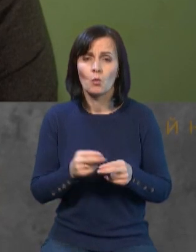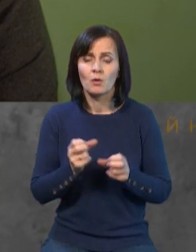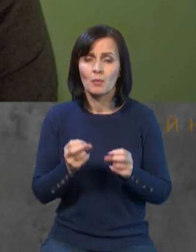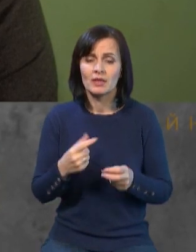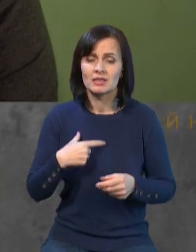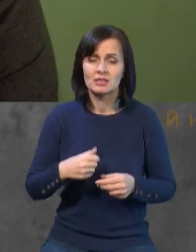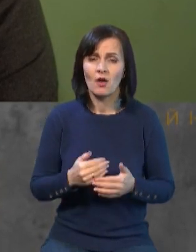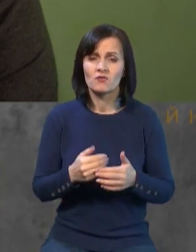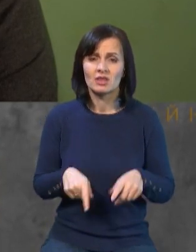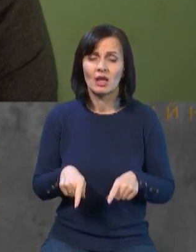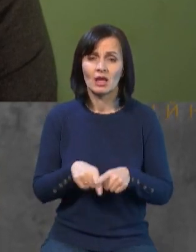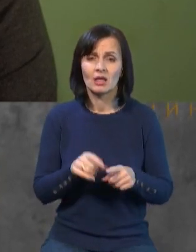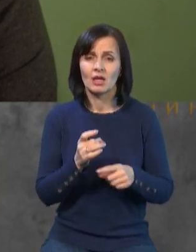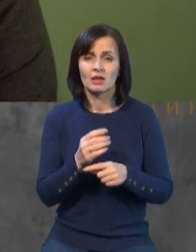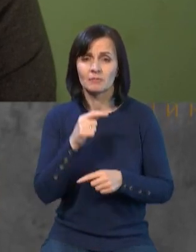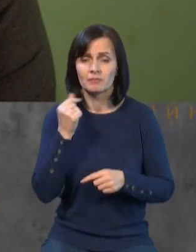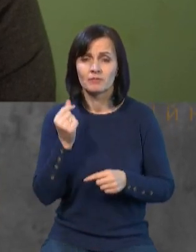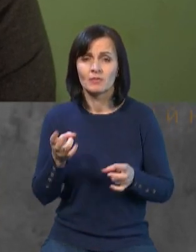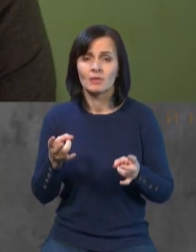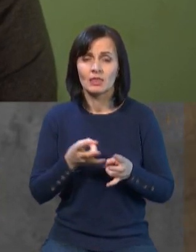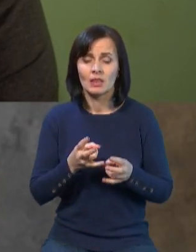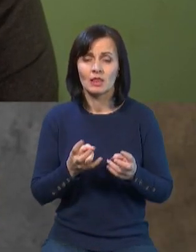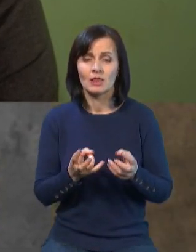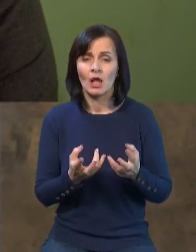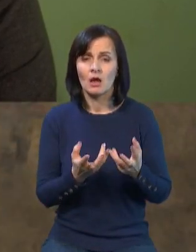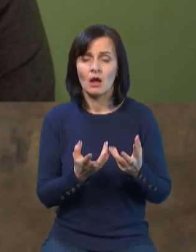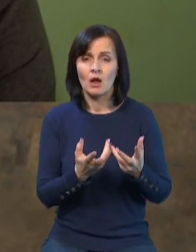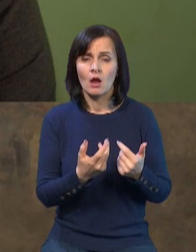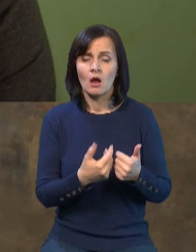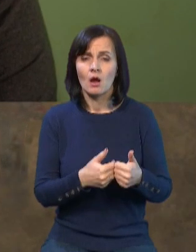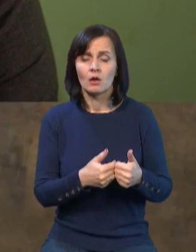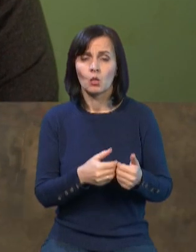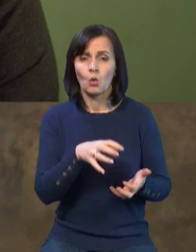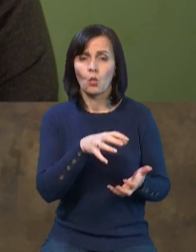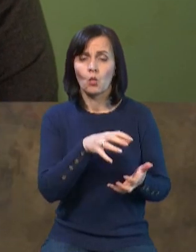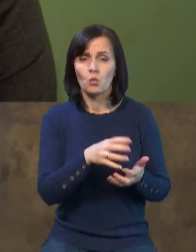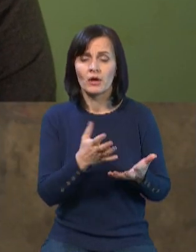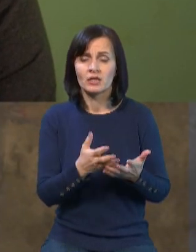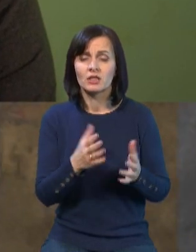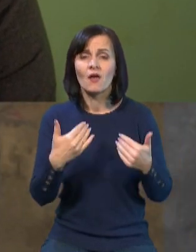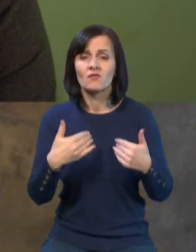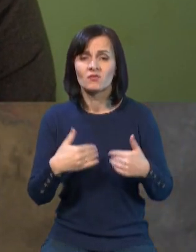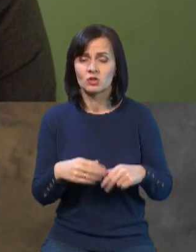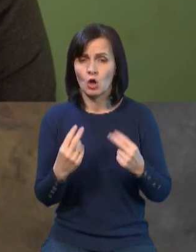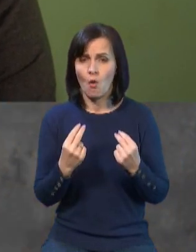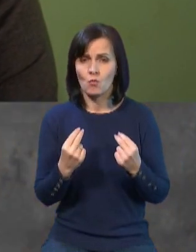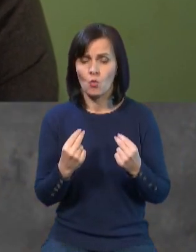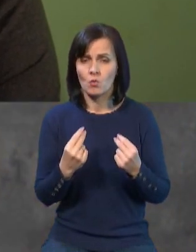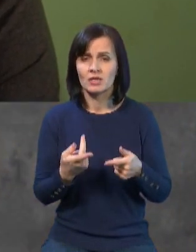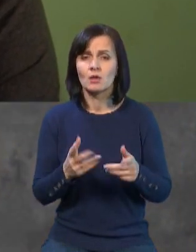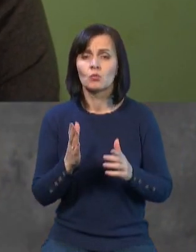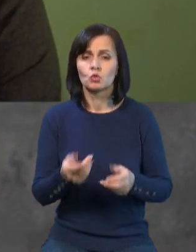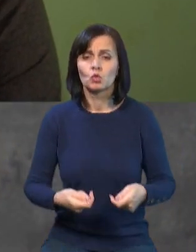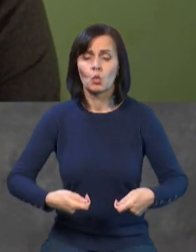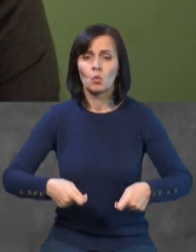Росії? Необхідні саме комплекси, які вже обіцяні до передачі, тобто, які будуть передаватися, більше того